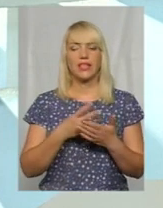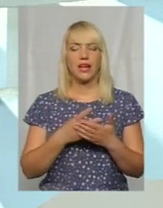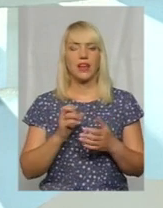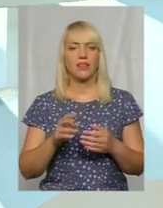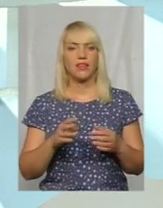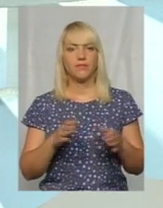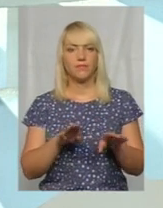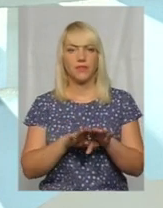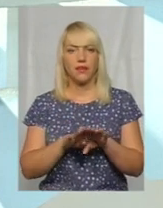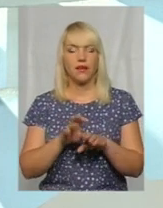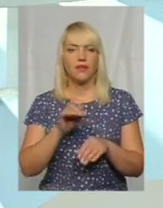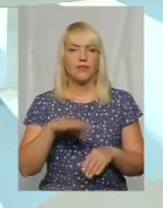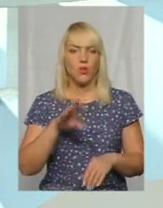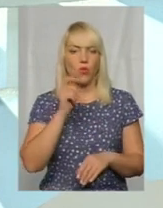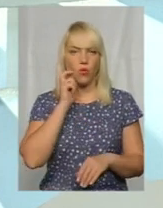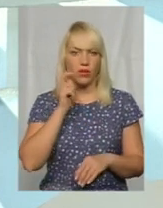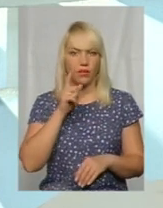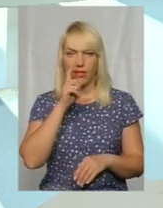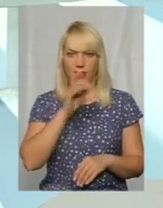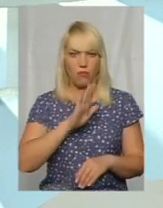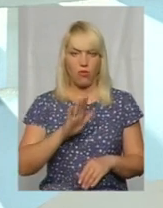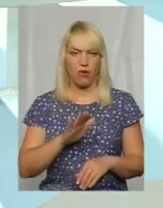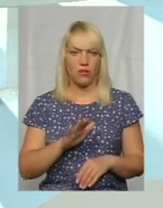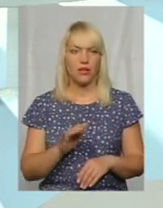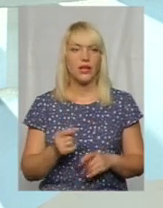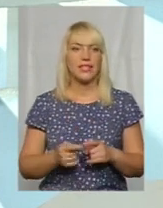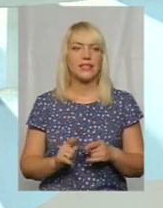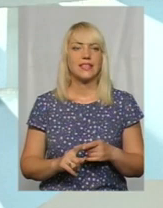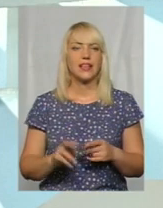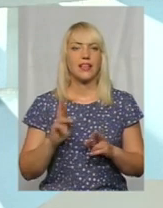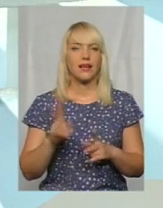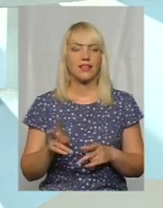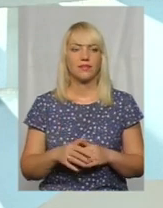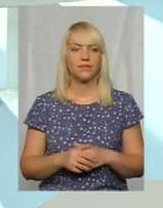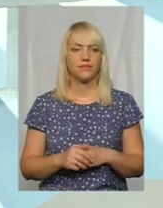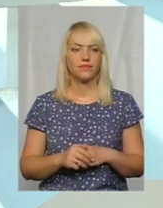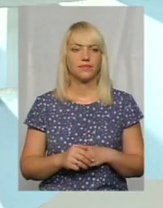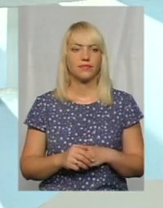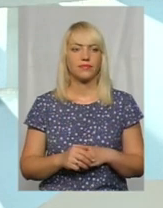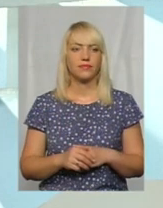України досить непогано. І це такі, як знаєте, ну, щоб